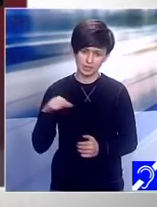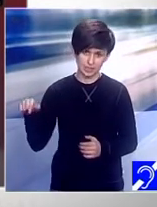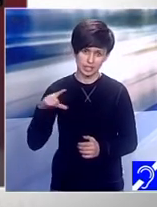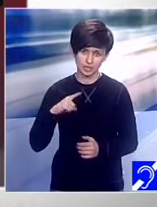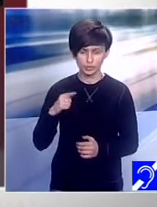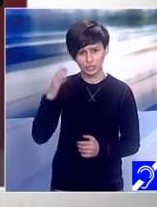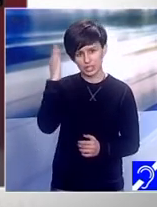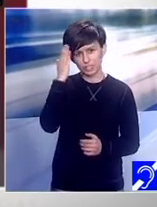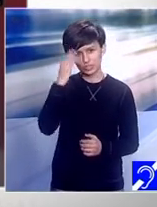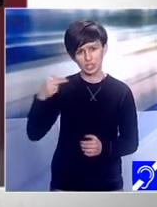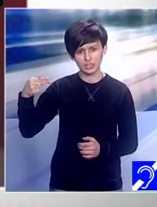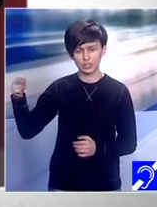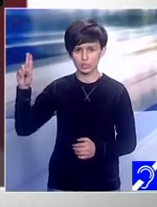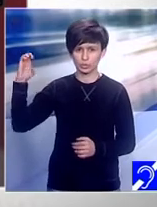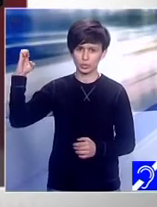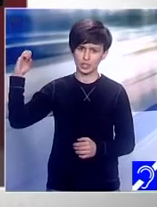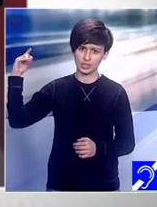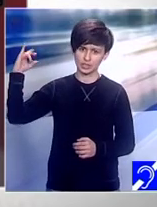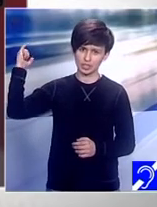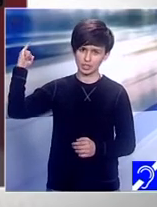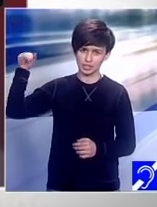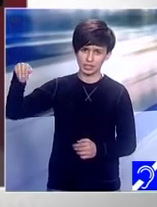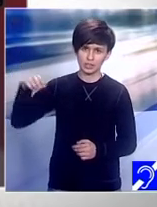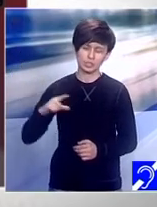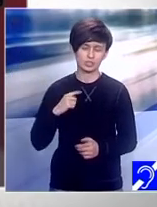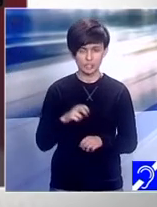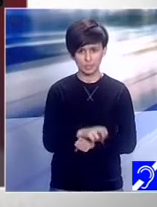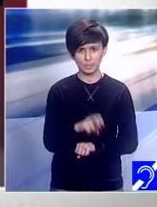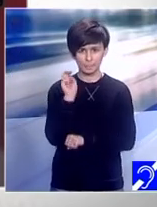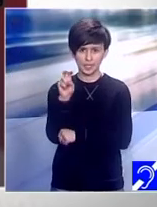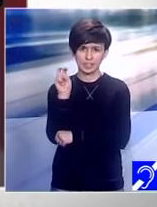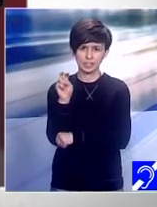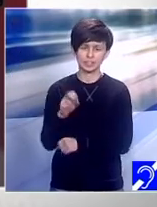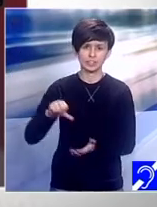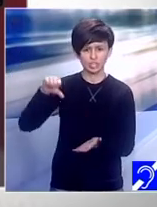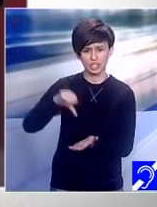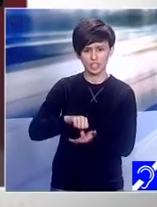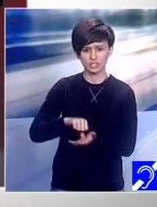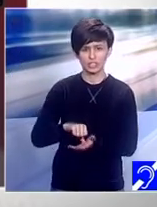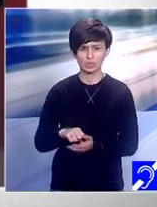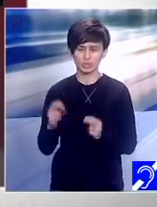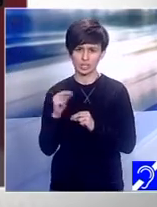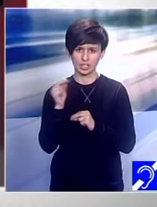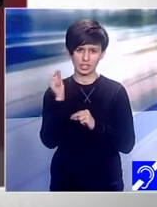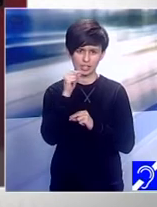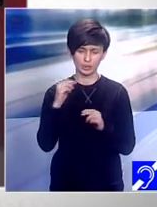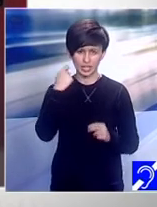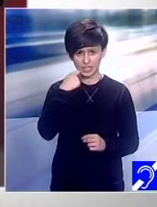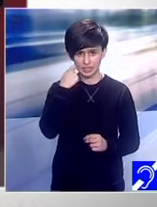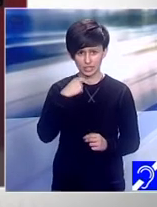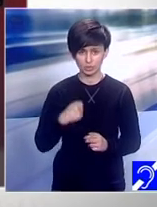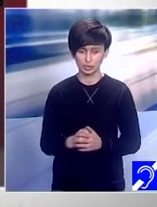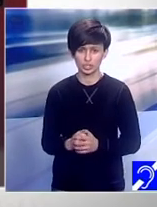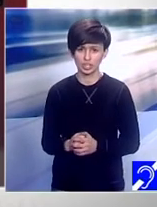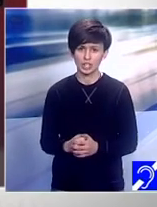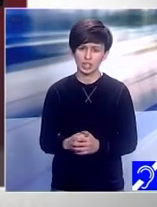înscriși la centru de recuperare aici la Cluj, suntem înscriși la asociație în Cluj, suntem înscriși la centru